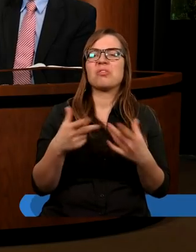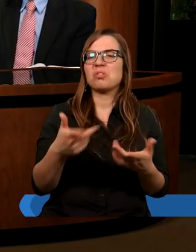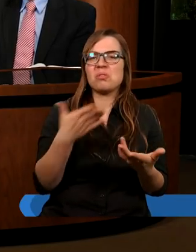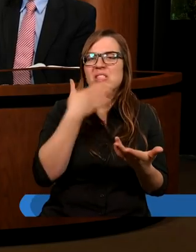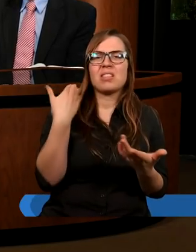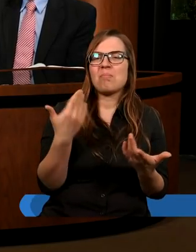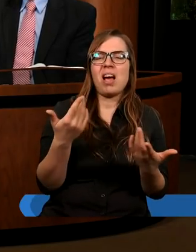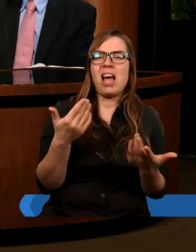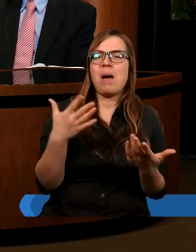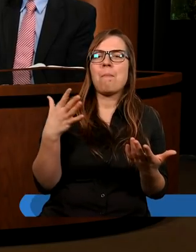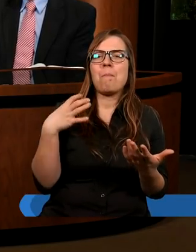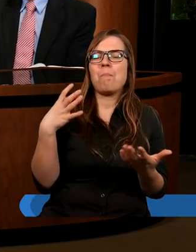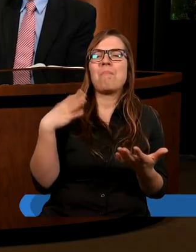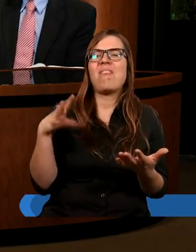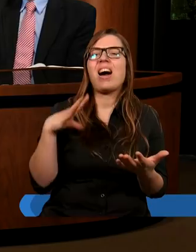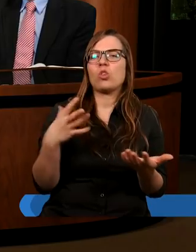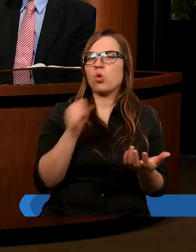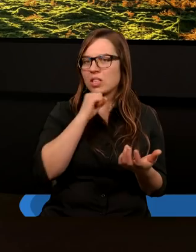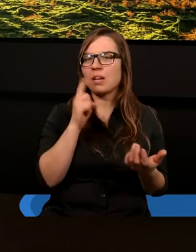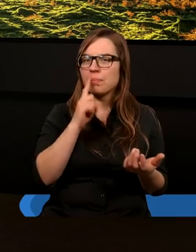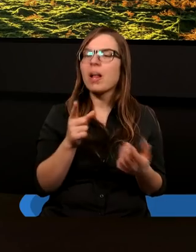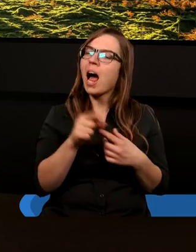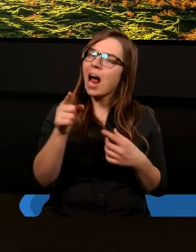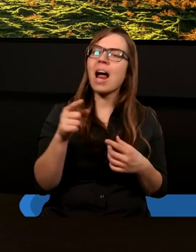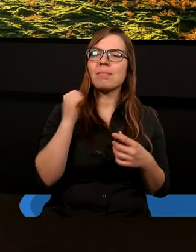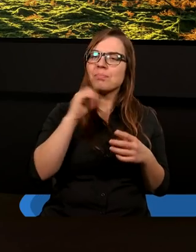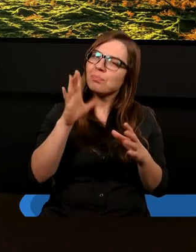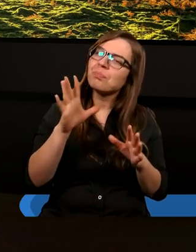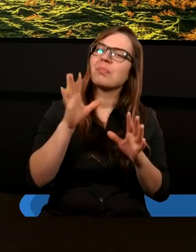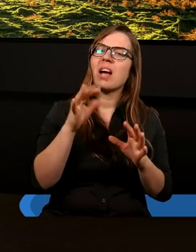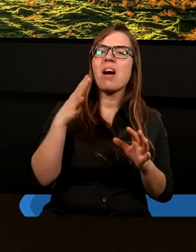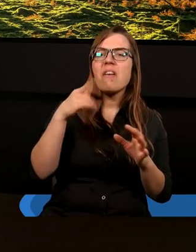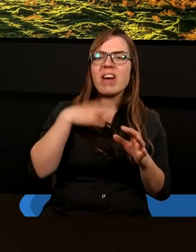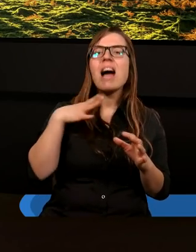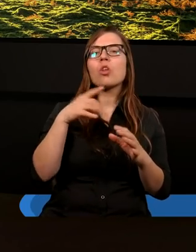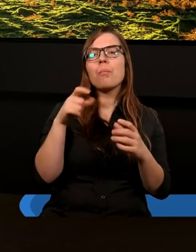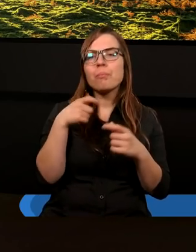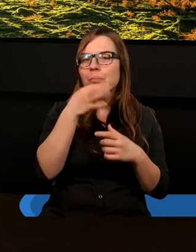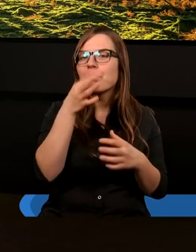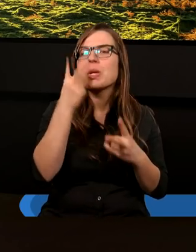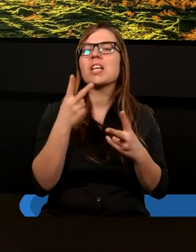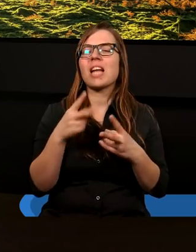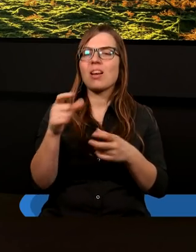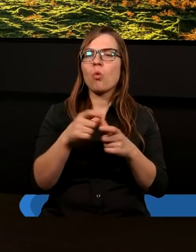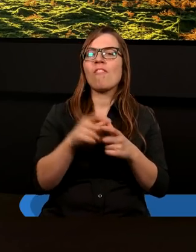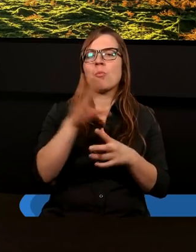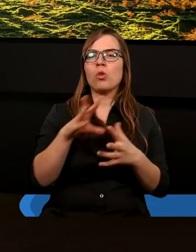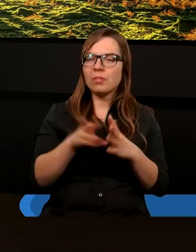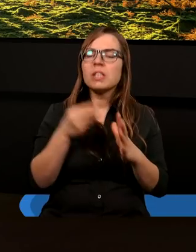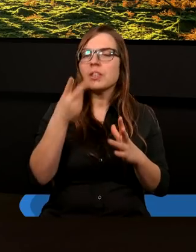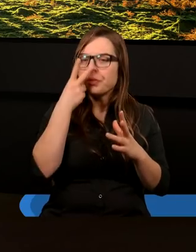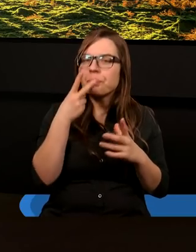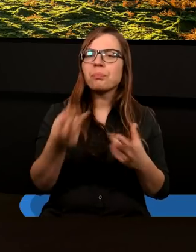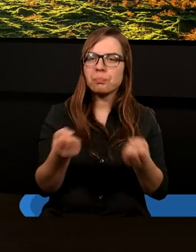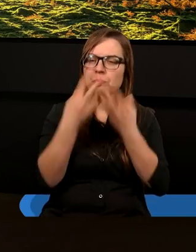zachowywanie pewnych zasad, o których również będziemy także mówili. Ale może sięgnijmy do Słowa Bożego, do treści Księgi